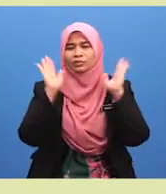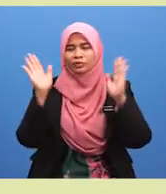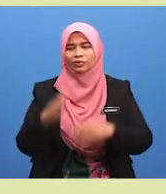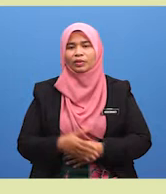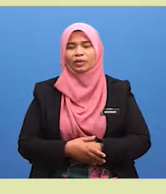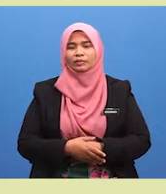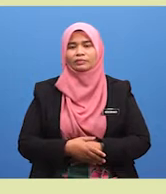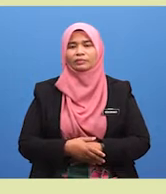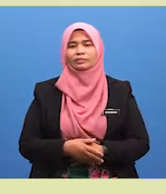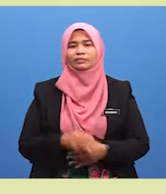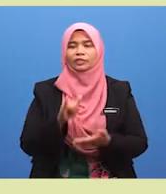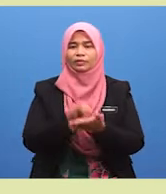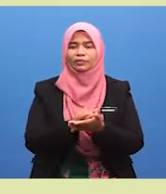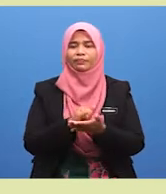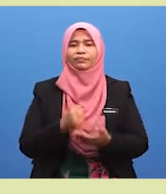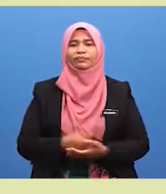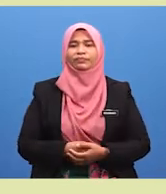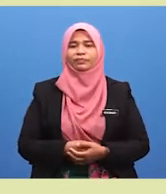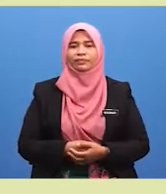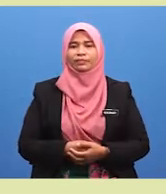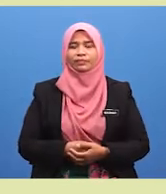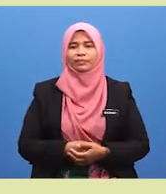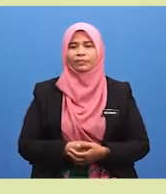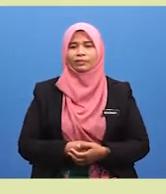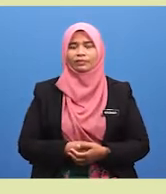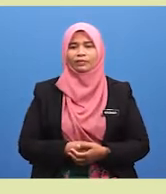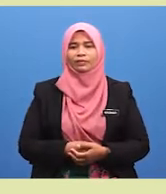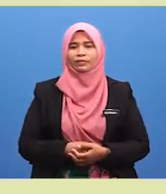solatnya sah? Jawab murid-murid.